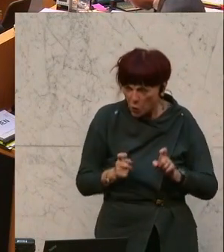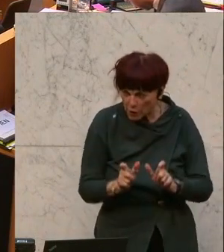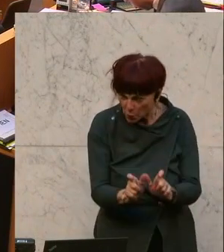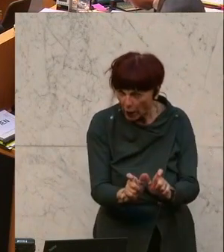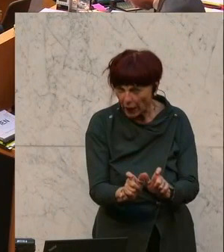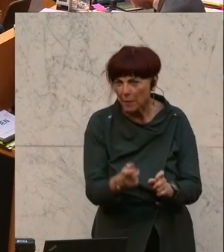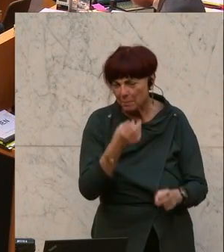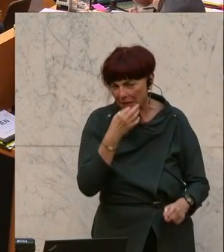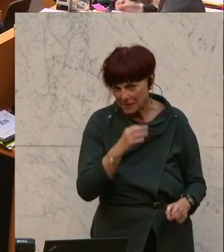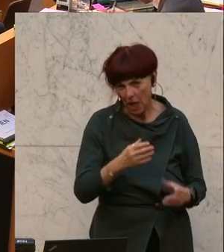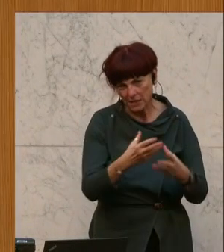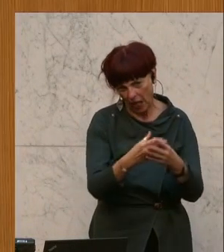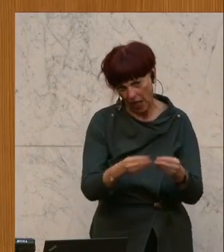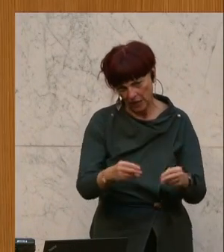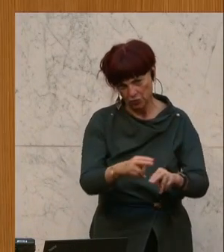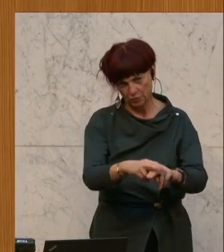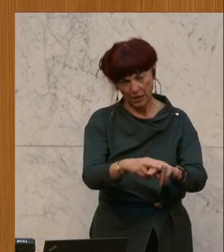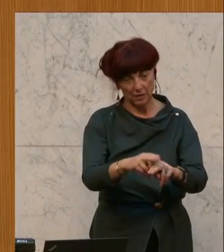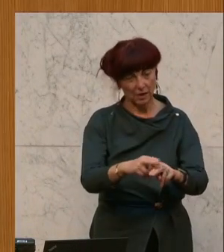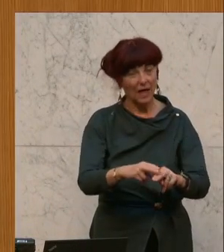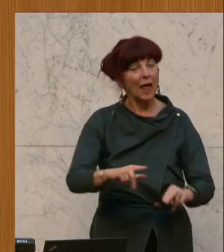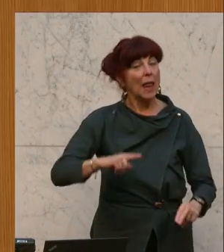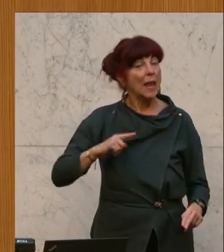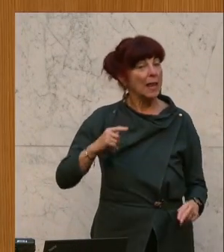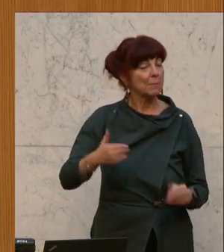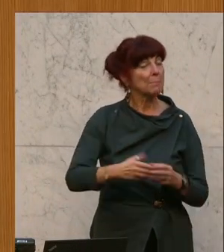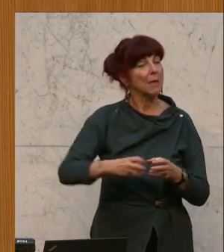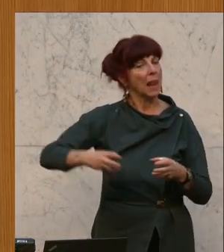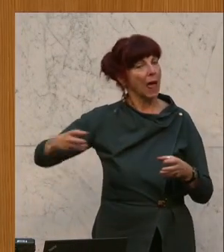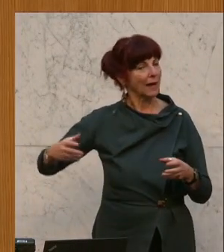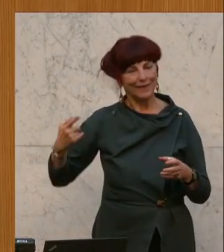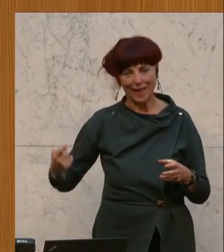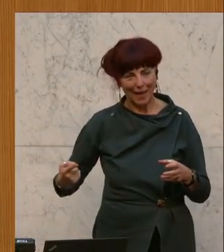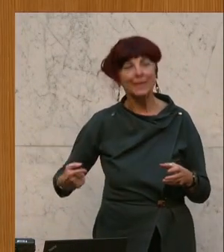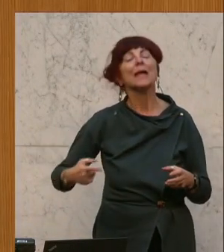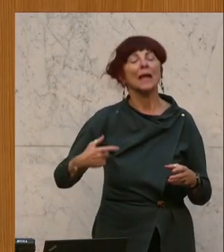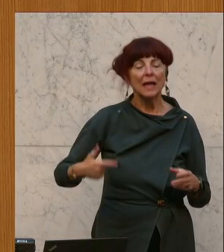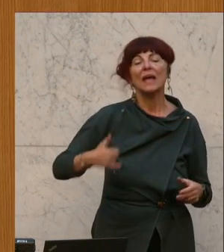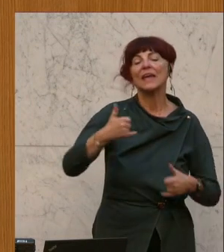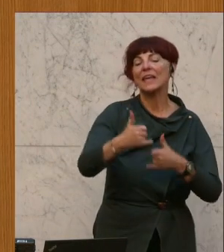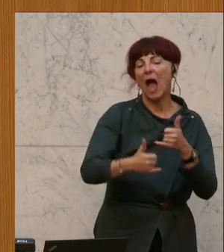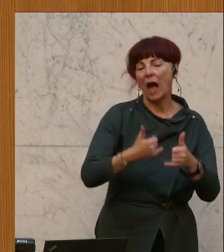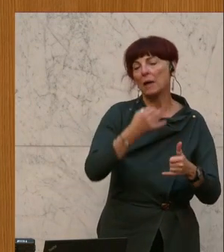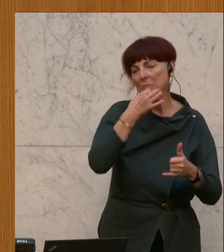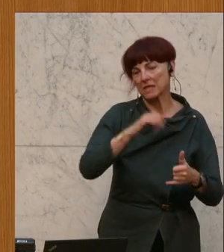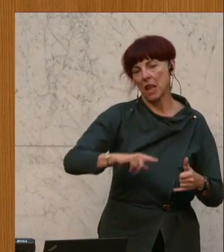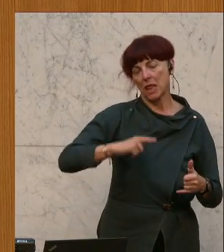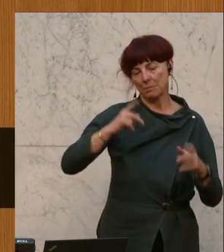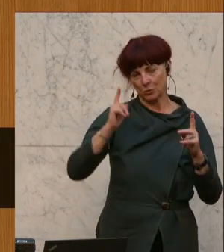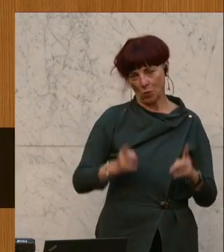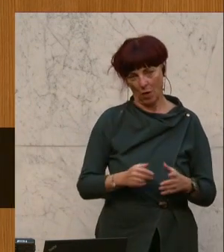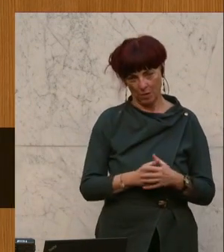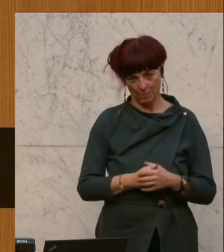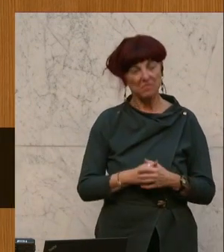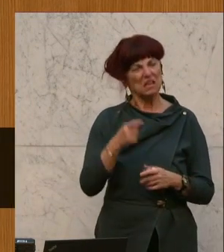es kommt nicht darauf an, dem Leben mehr Jahre zu geben, sondern den Jahren mehr leben. Diese beiden Gedanken kann ich zu 100 Prozent unterschreiben